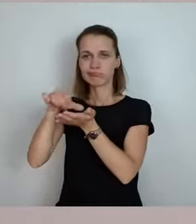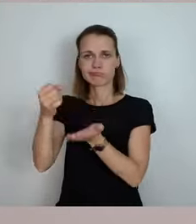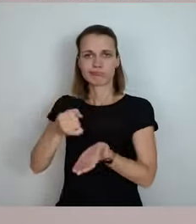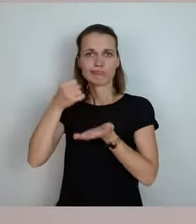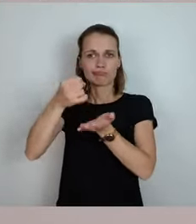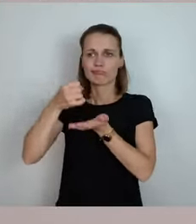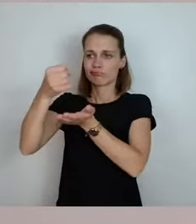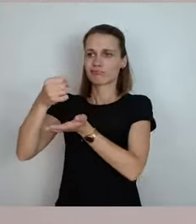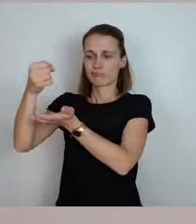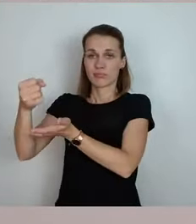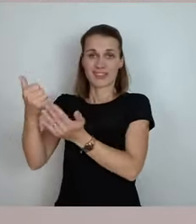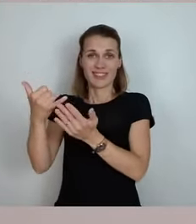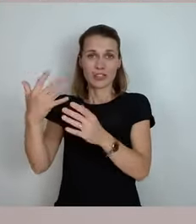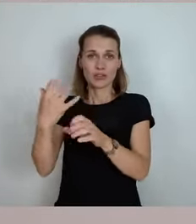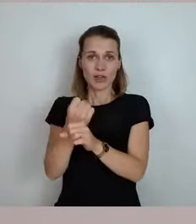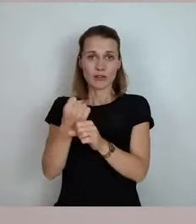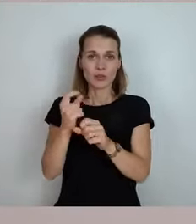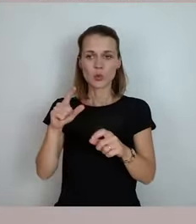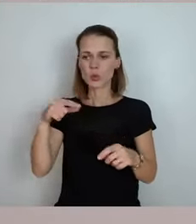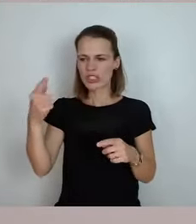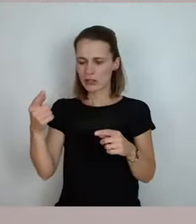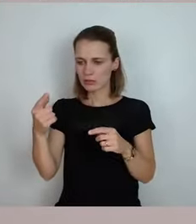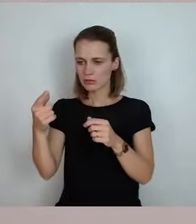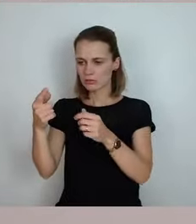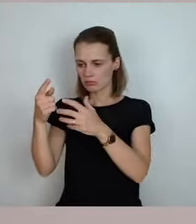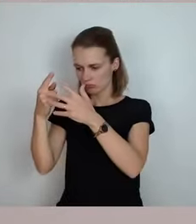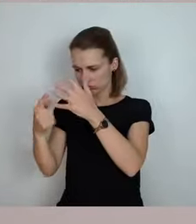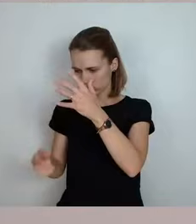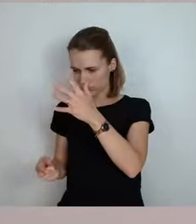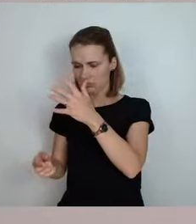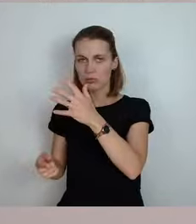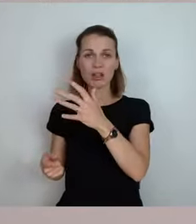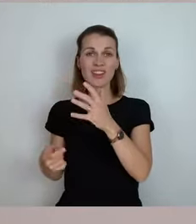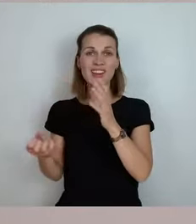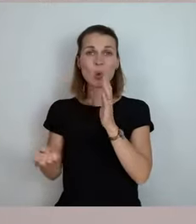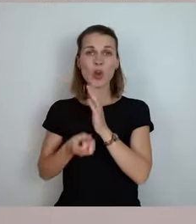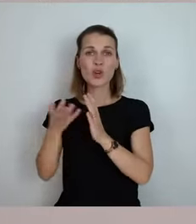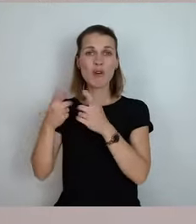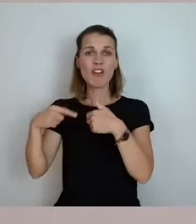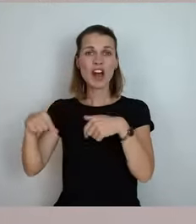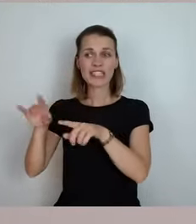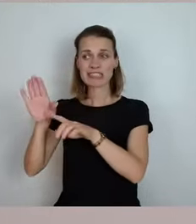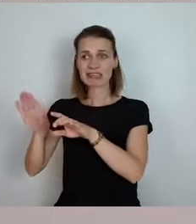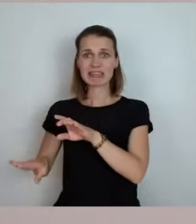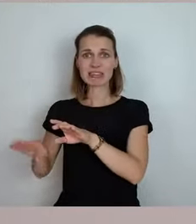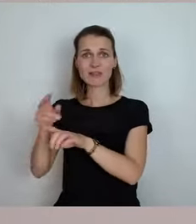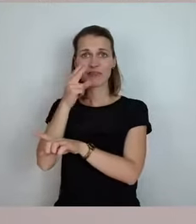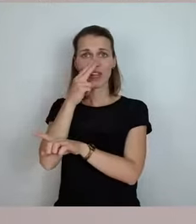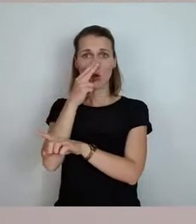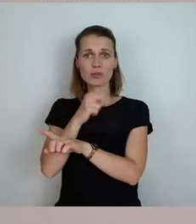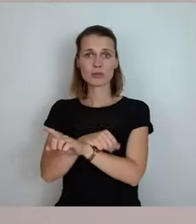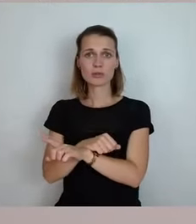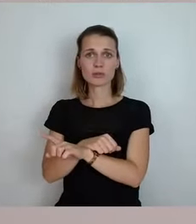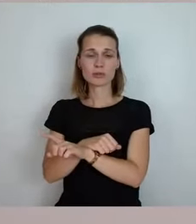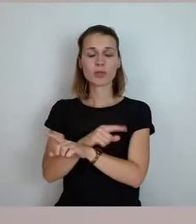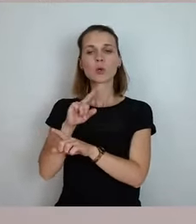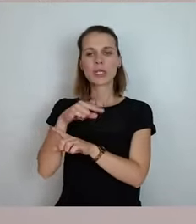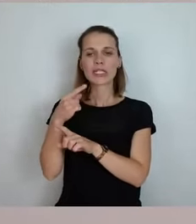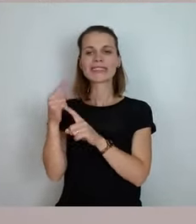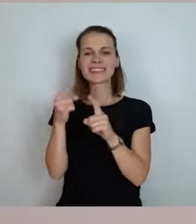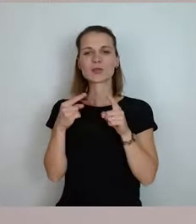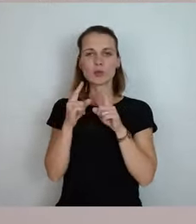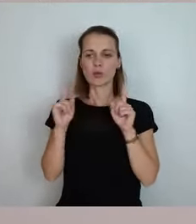ist. Und dann war eben die Frage, was ist eigentlich mit Kulturverein? Und dann war nach einer eigentlich kurzen Diskussion klar,